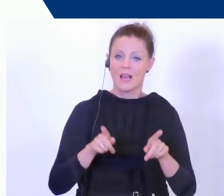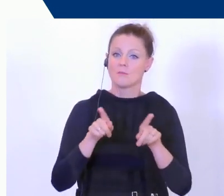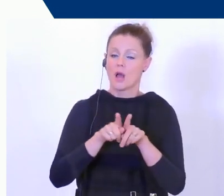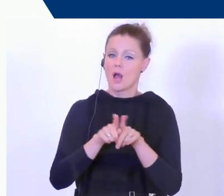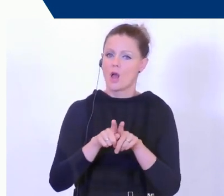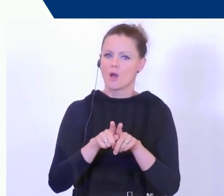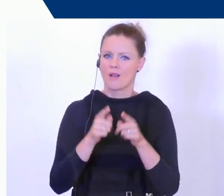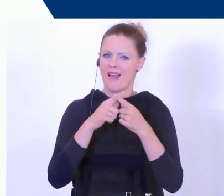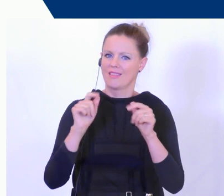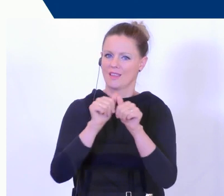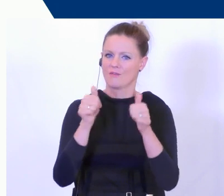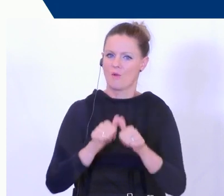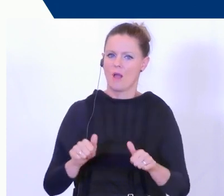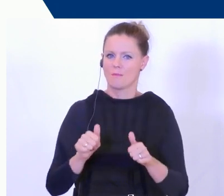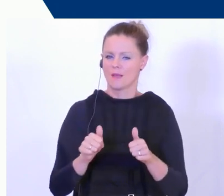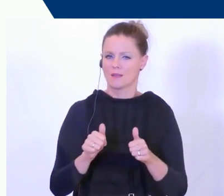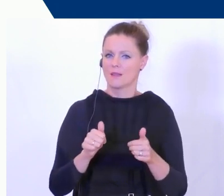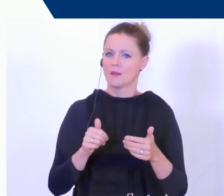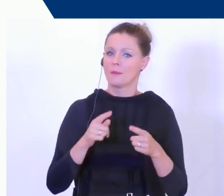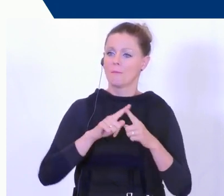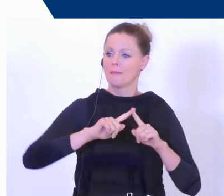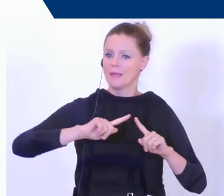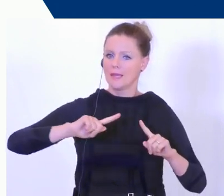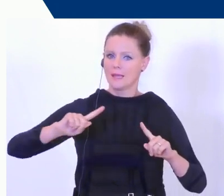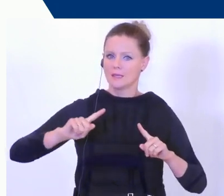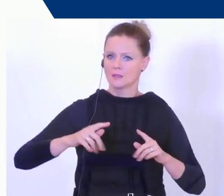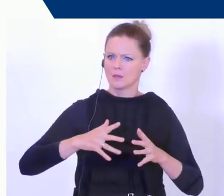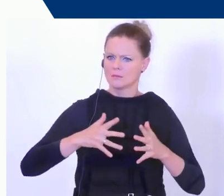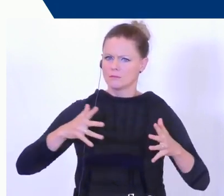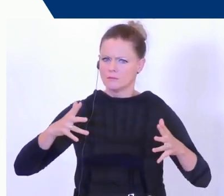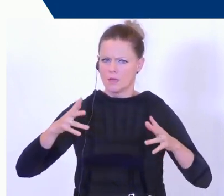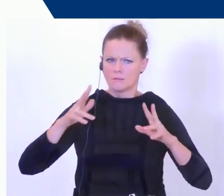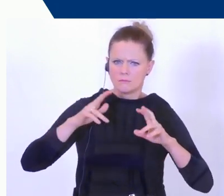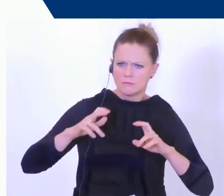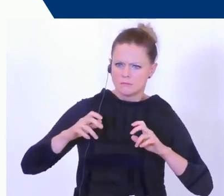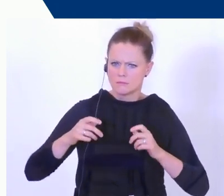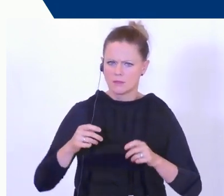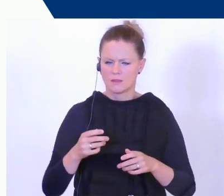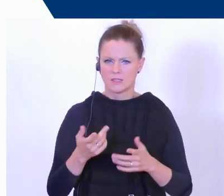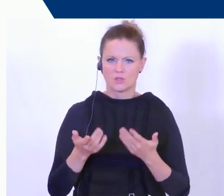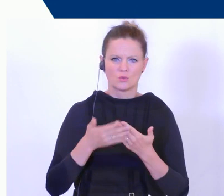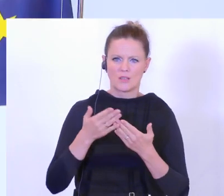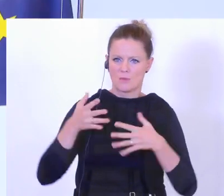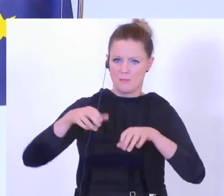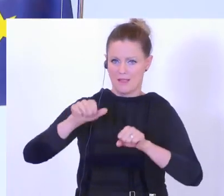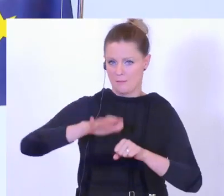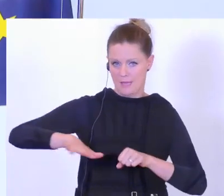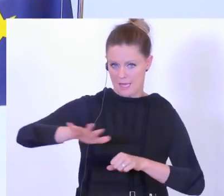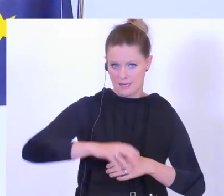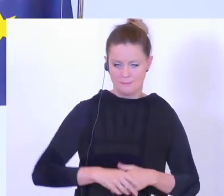andere Formen bis hin zu den großen Ermittlungen, die Sie alle aus den Medien kennen, zum Beispiel im Bankenbereich.